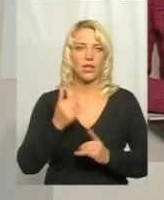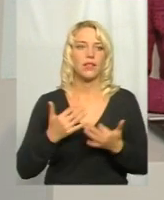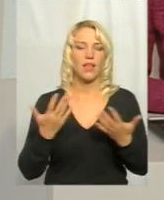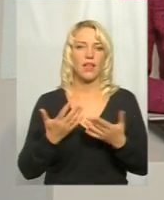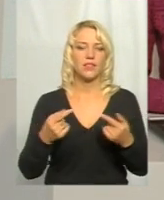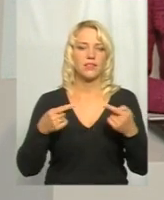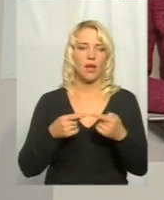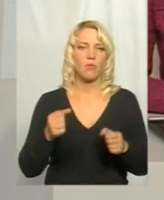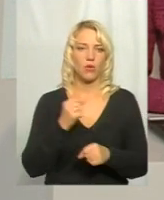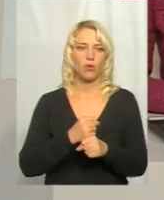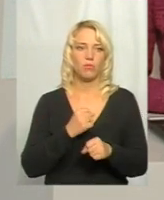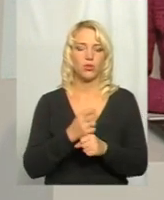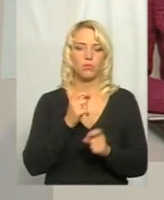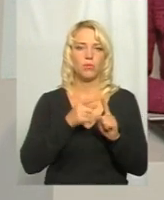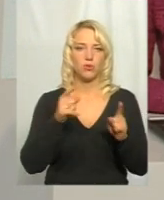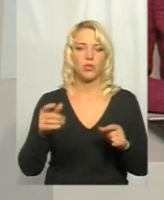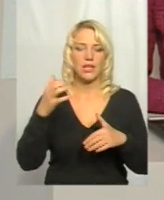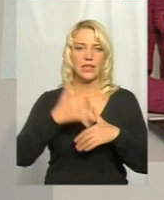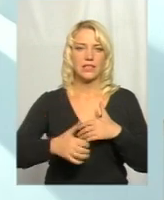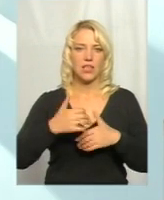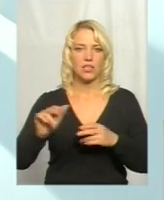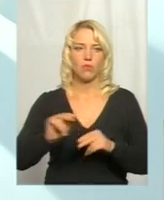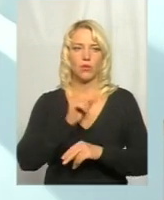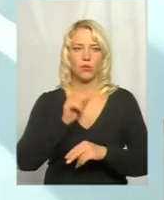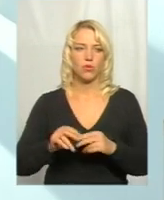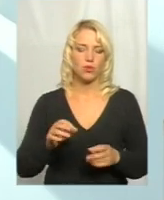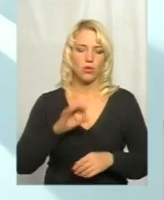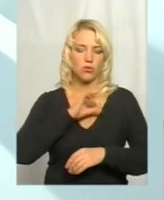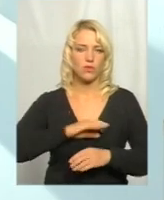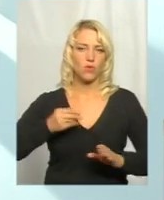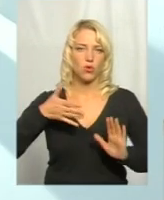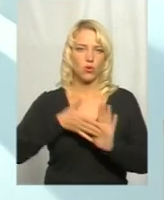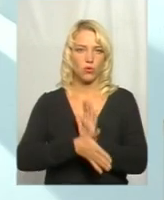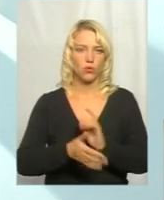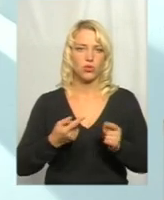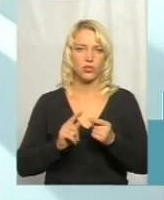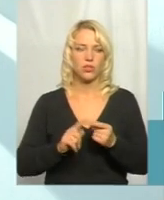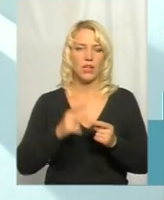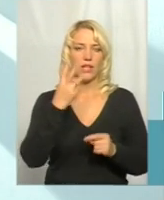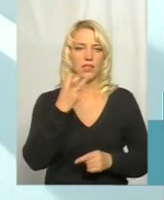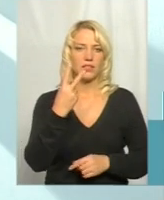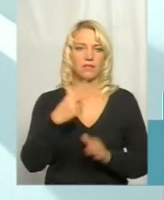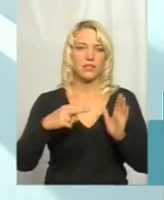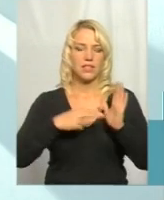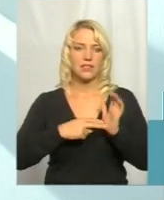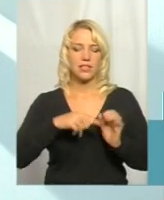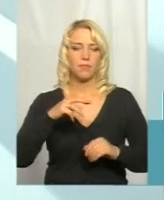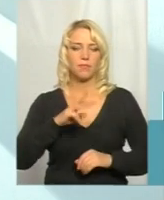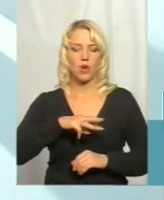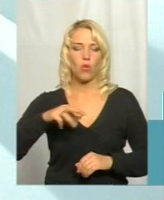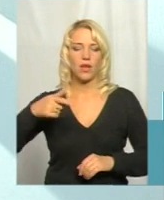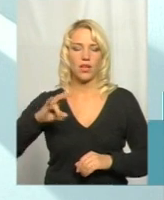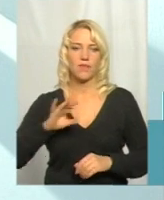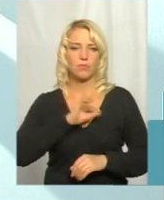По поточному середньому ремонту освоєна загальна сума коштів 327 мільйонів гривень, з них по